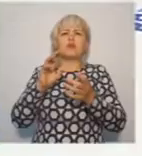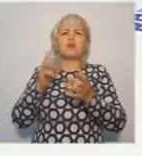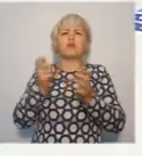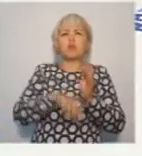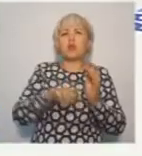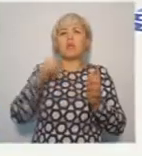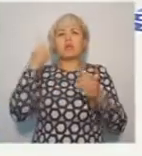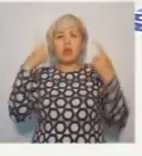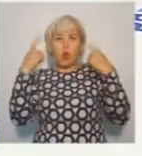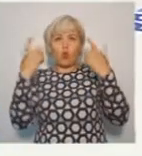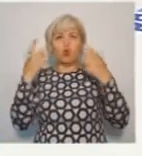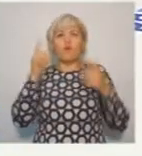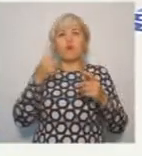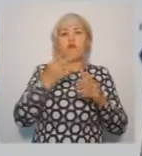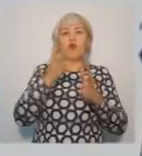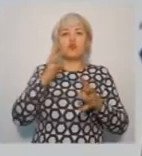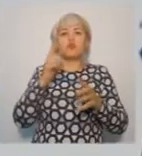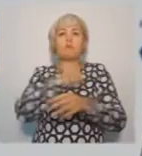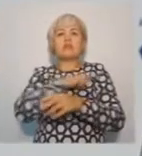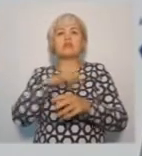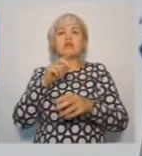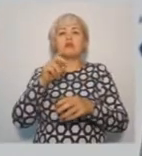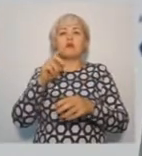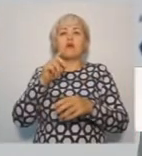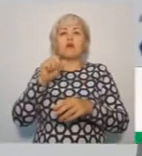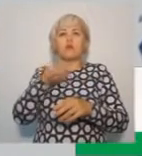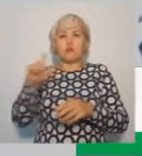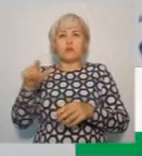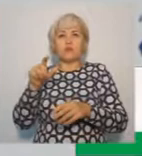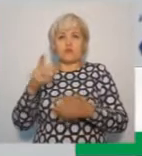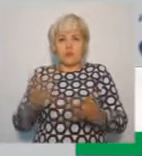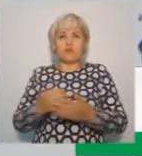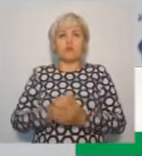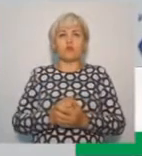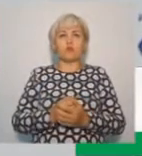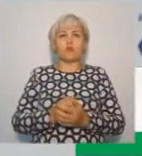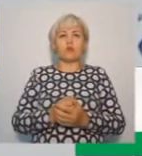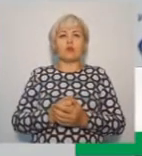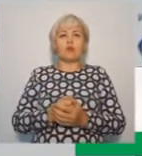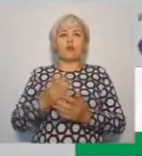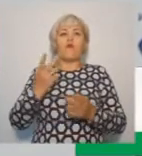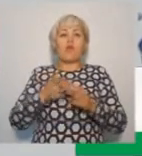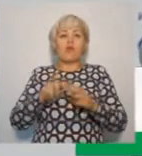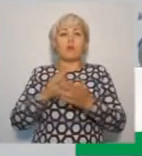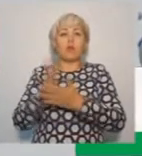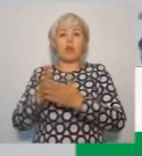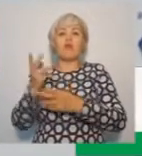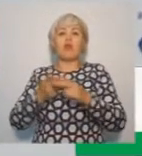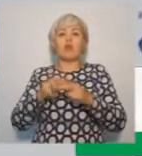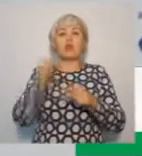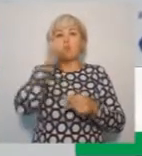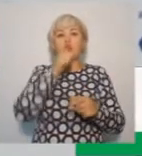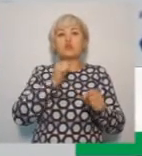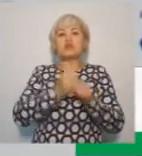делать. В этом направлении в этом году сделаны глобальные, собственно говоря, шаги. Было установлено оборудование самого высокого